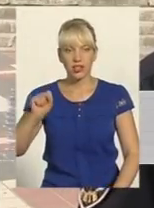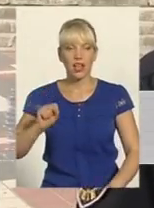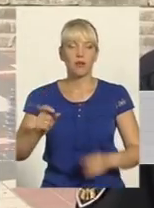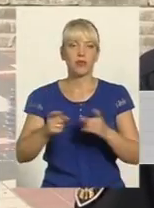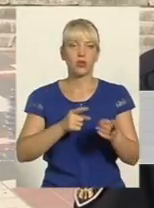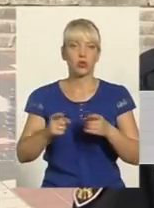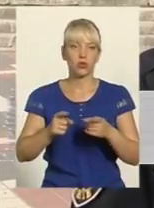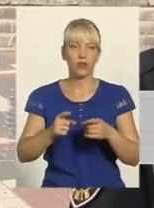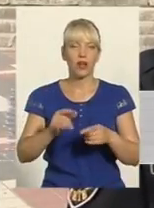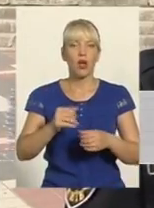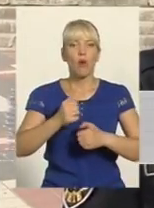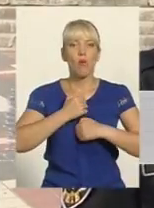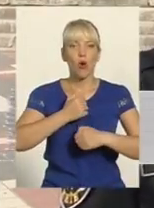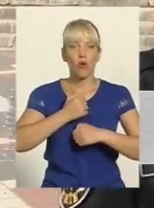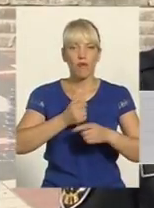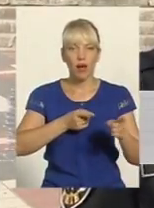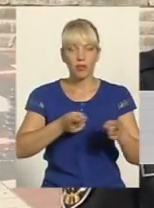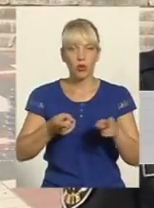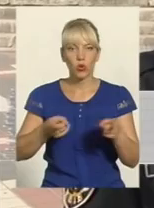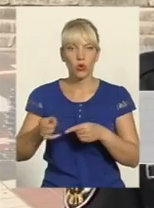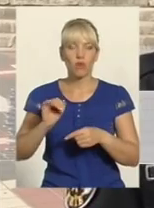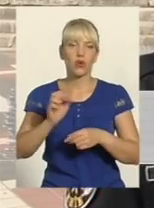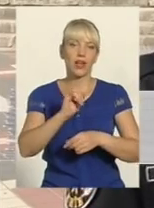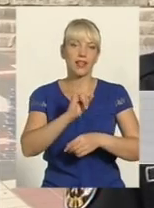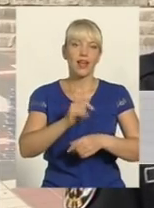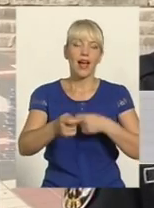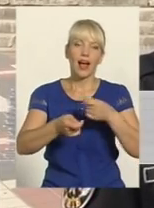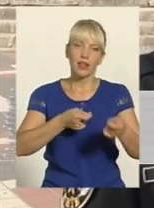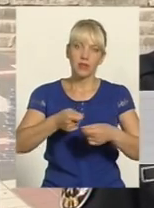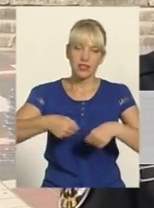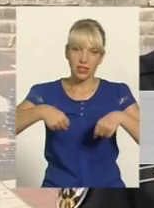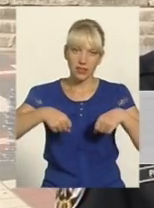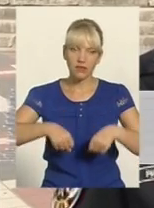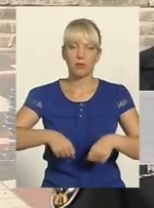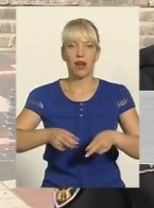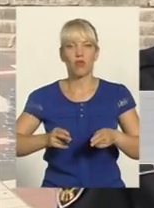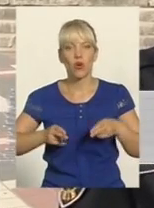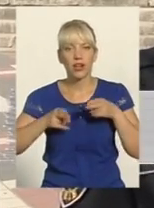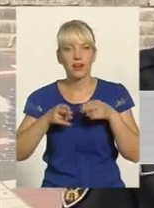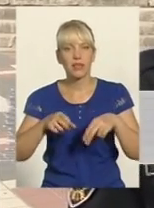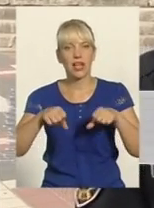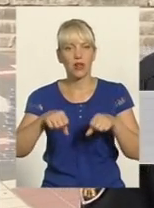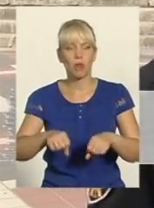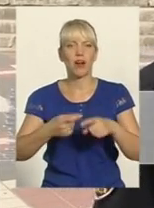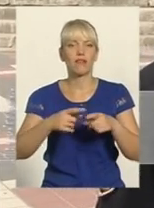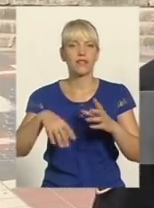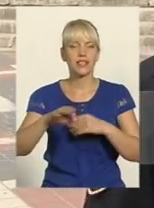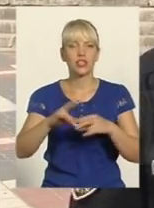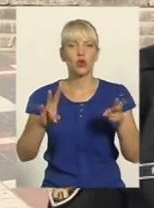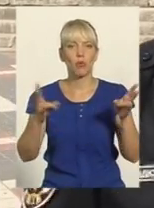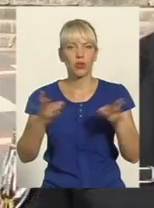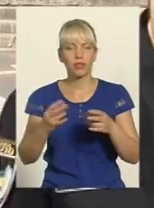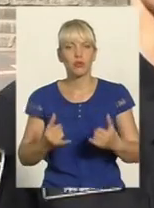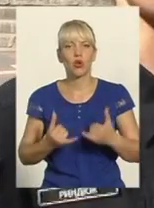підготовка, і адміністративне право, кримінальне Все в основному, що потрібно для